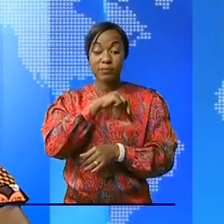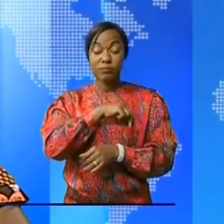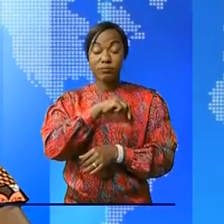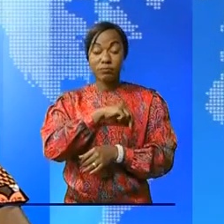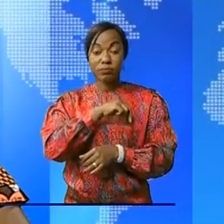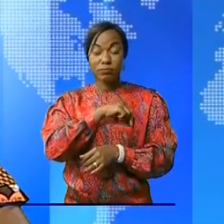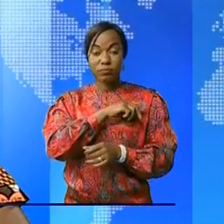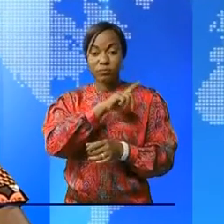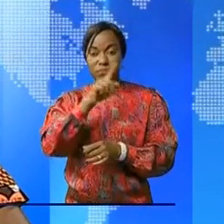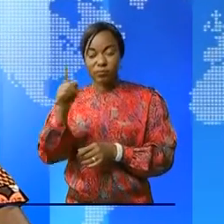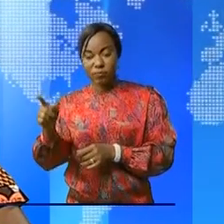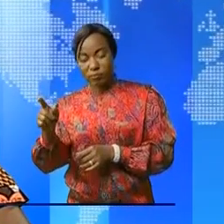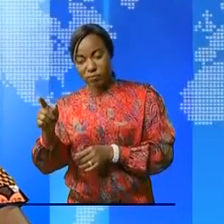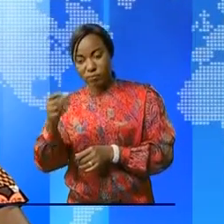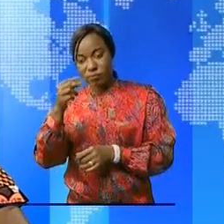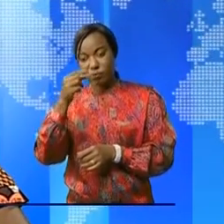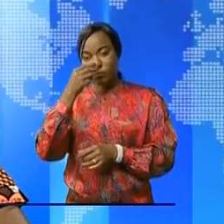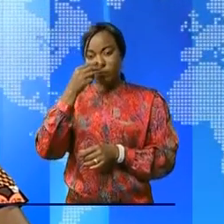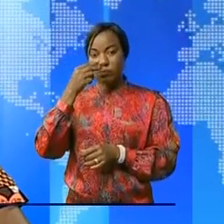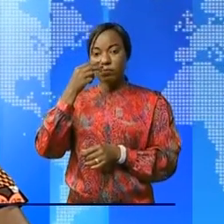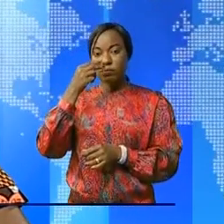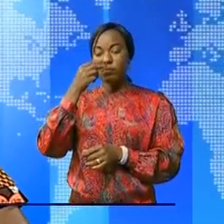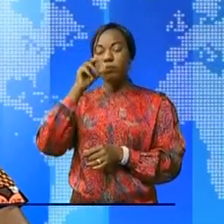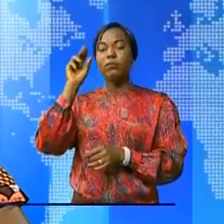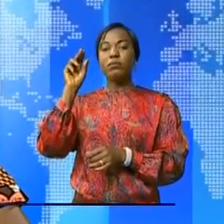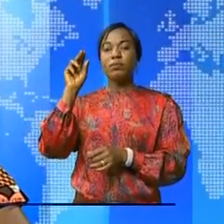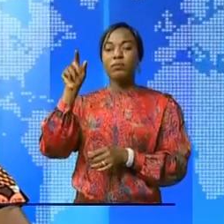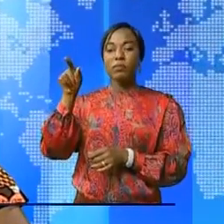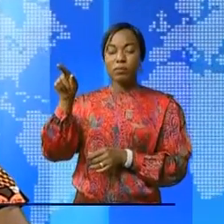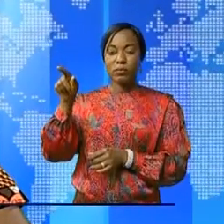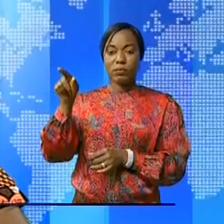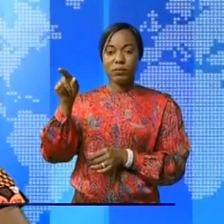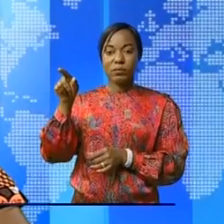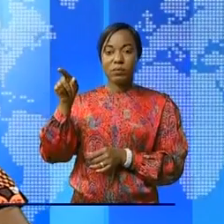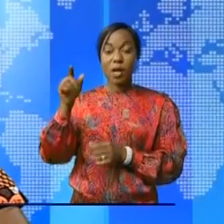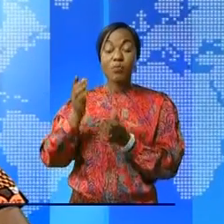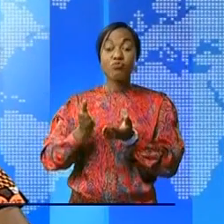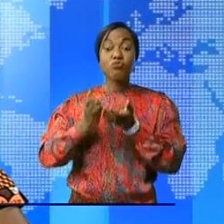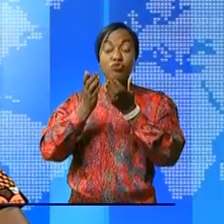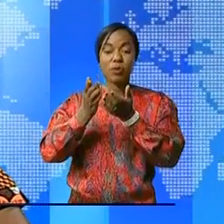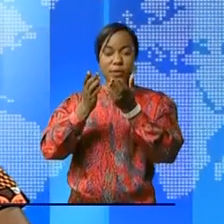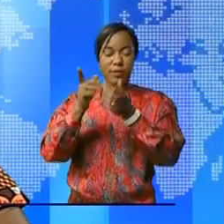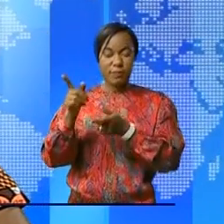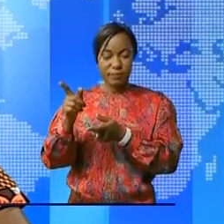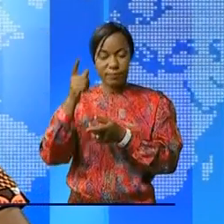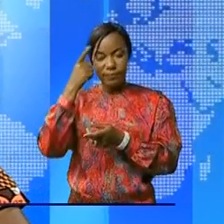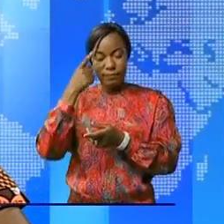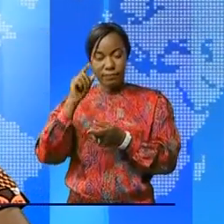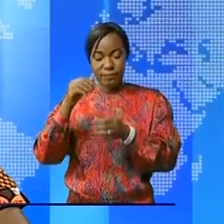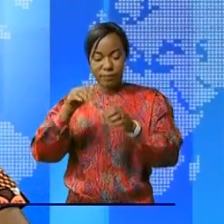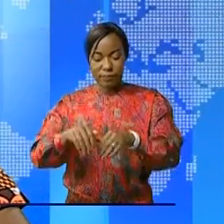Elle est allée à Bukavu dans le cadre du projet intégré de croissance agricole dans le Grand Lac.